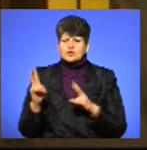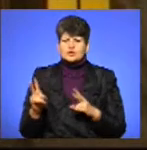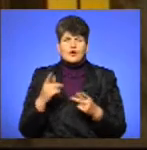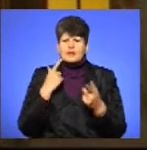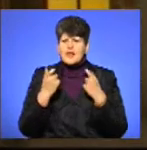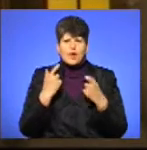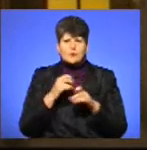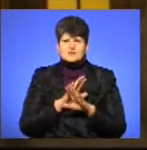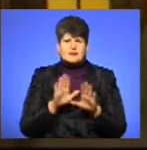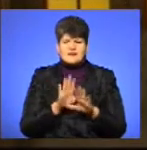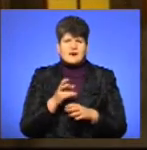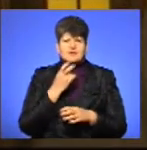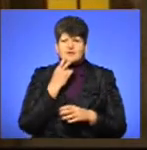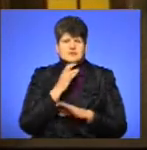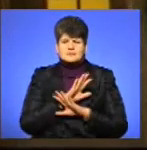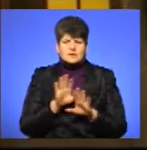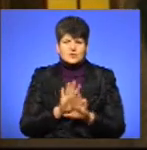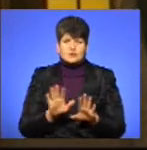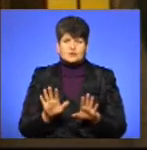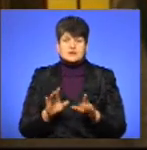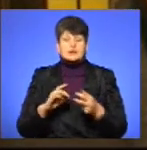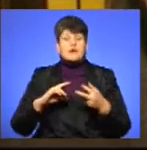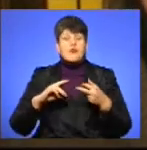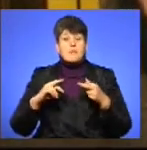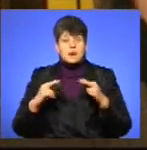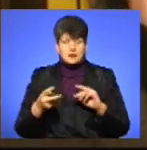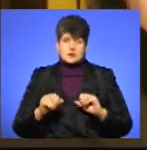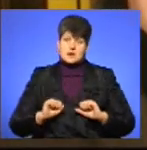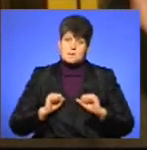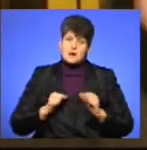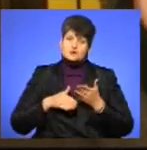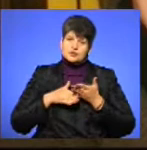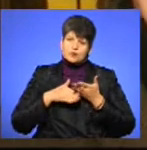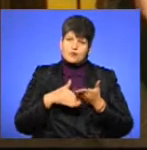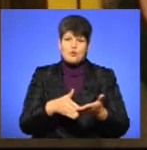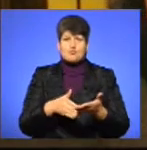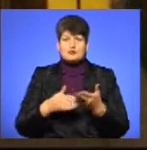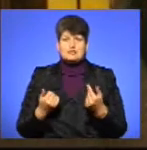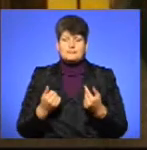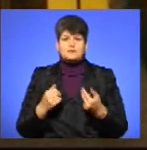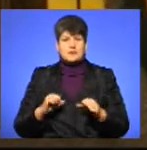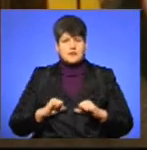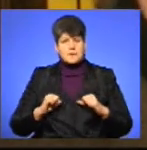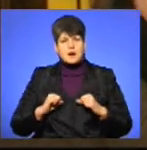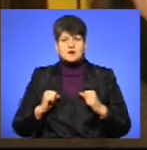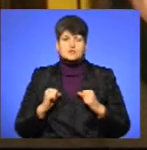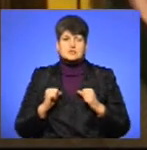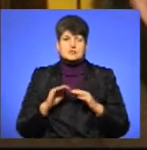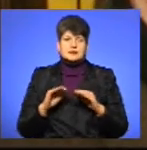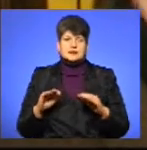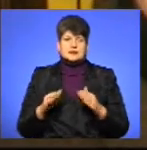обзивають, зміються, надсміхаються. Навпаки, намагаються допомогти, намагаються їм